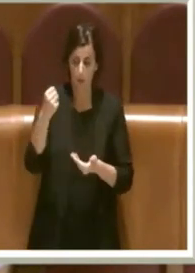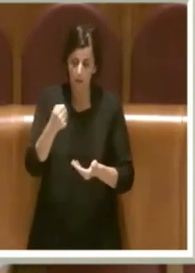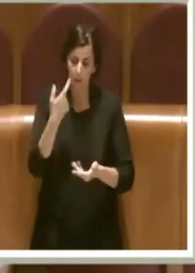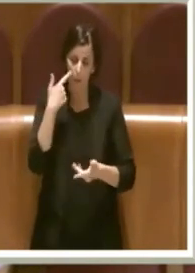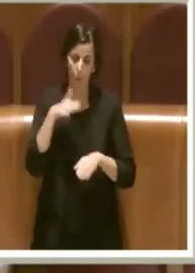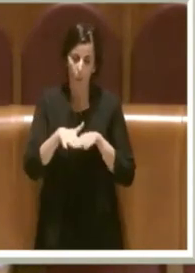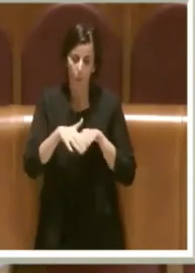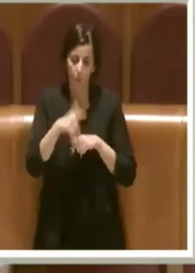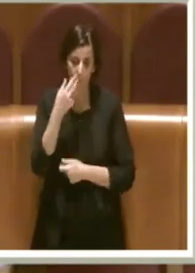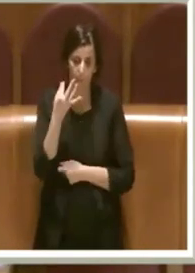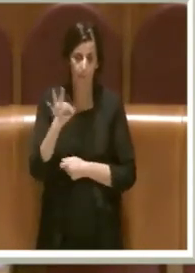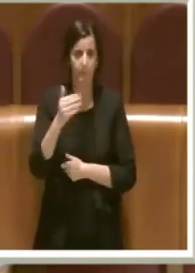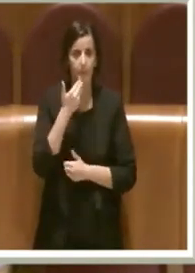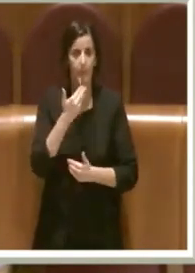uso. Grazie. Grazie.